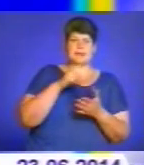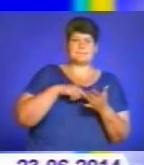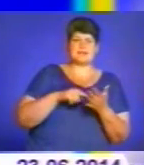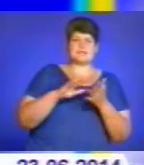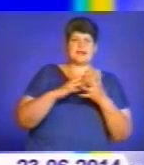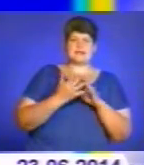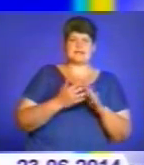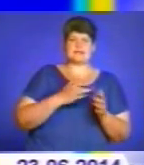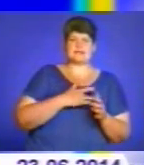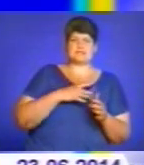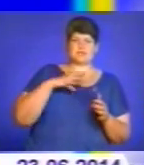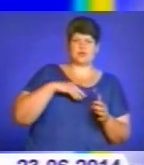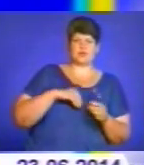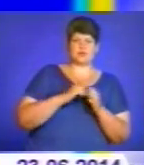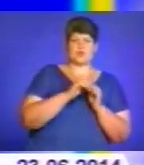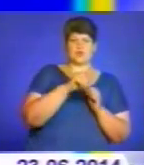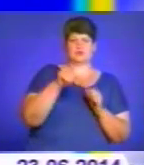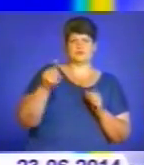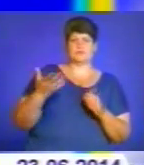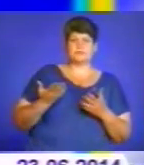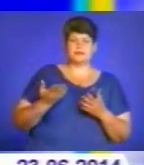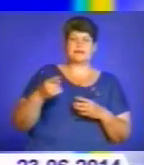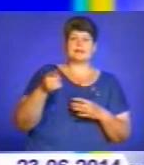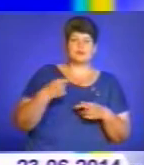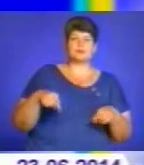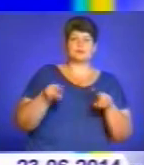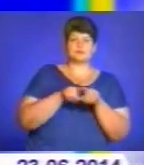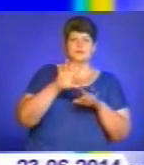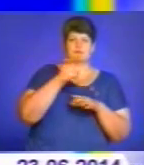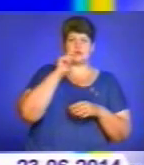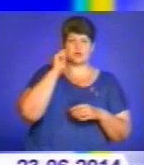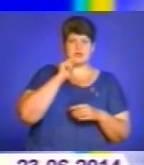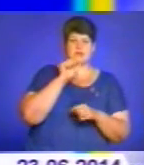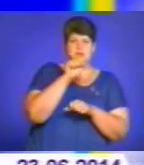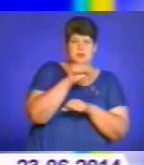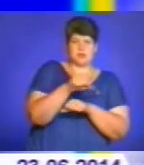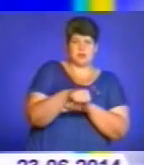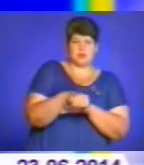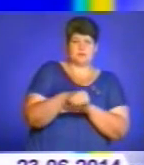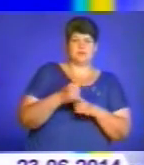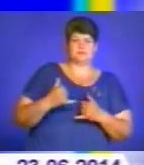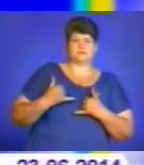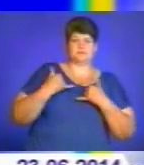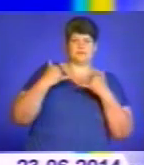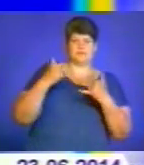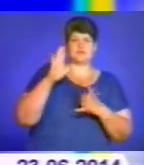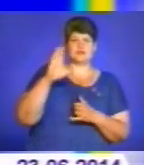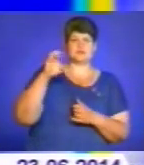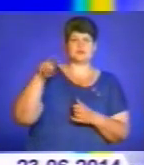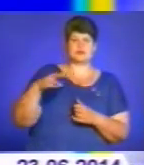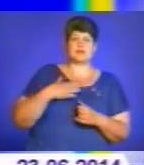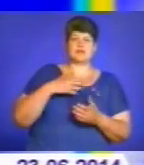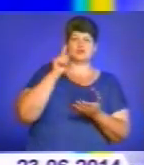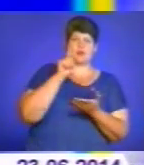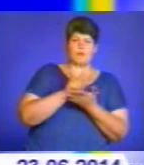села, серця і душі кожного з нас. Тернопільщина, як і вся Україна, схиляє голову перед подвигом Віктора Симчука. Наш обов